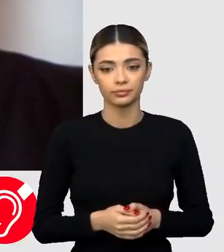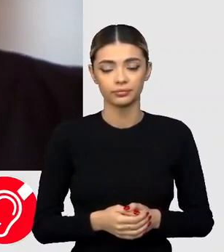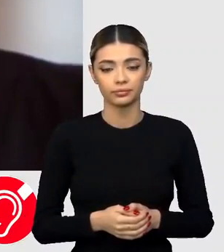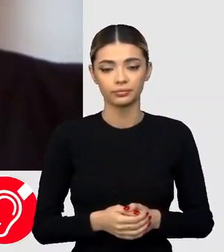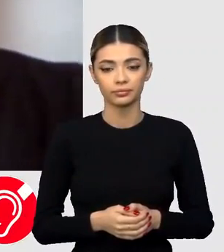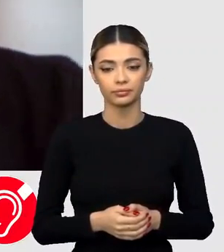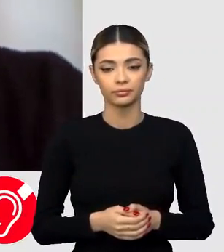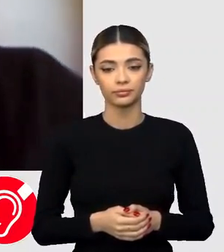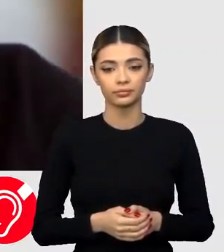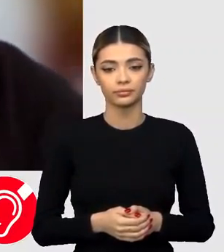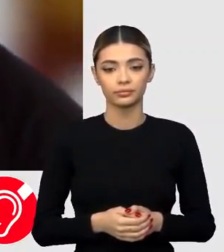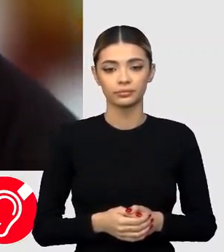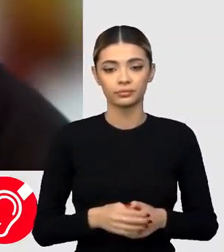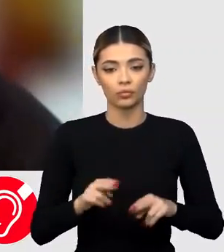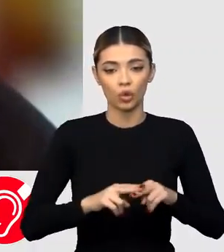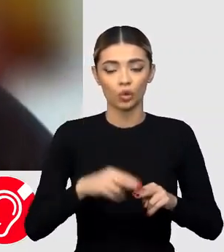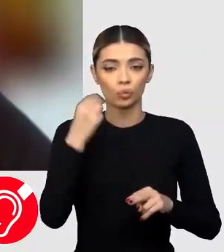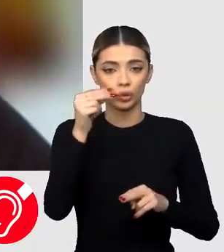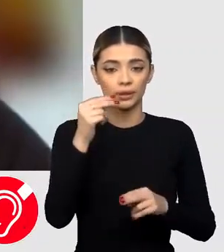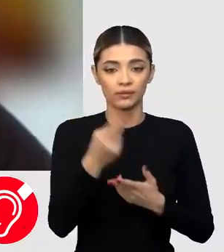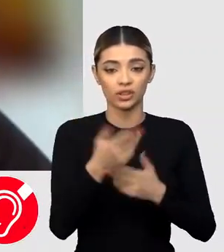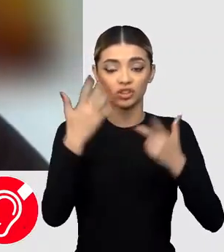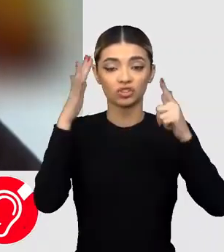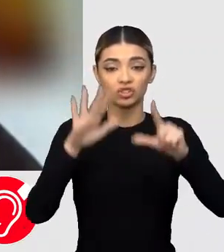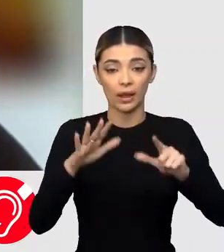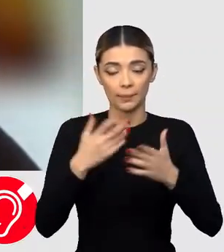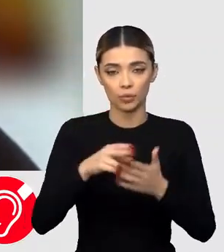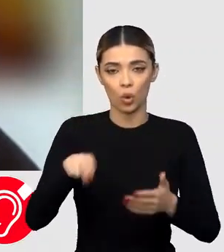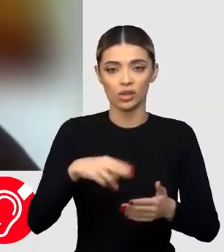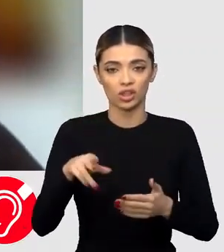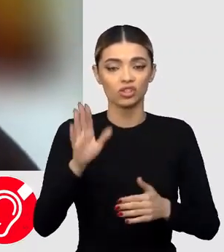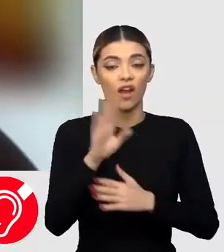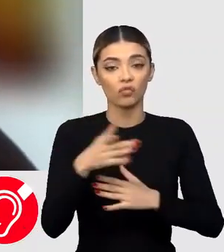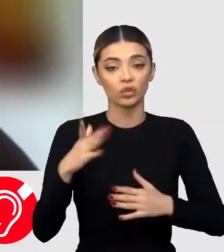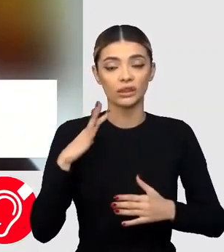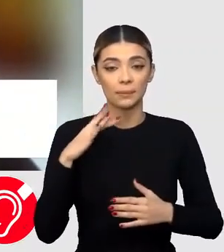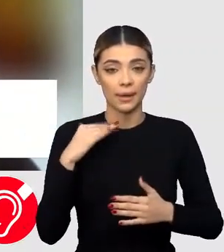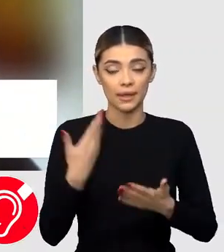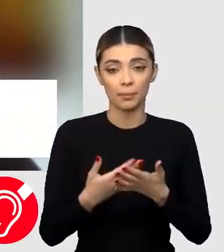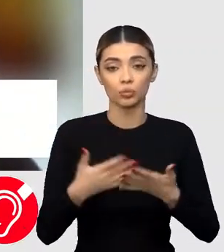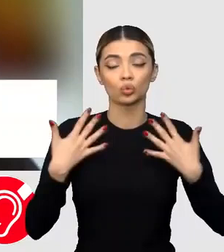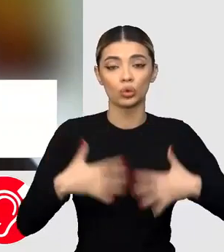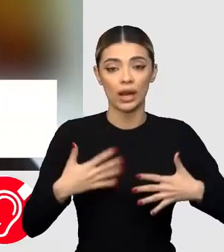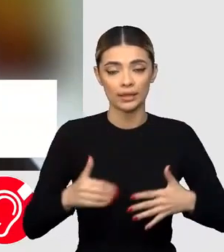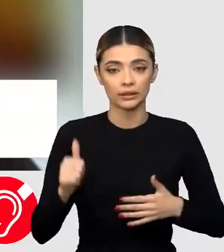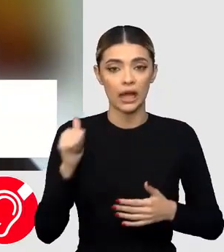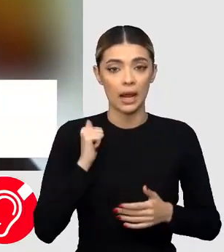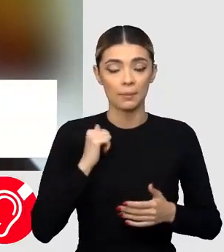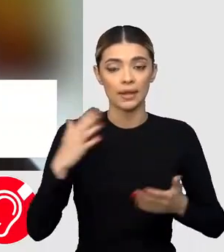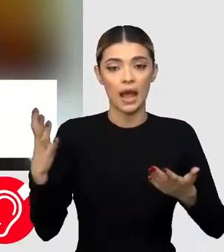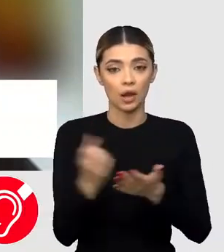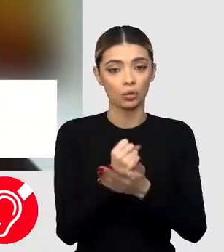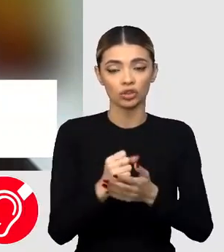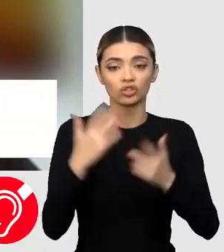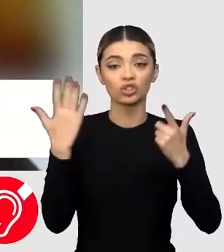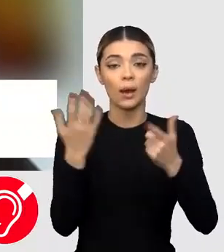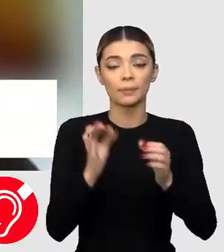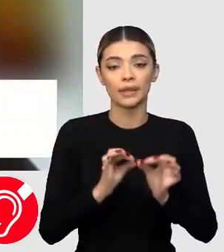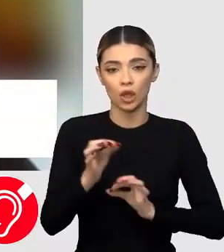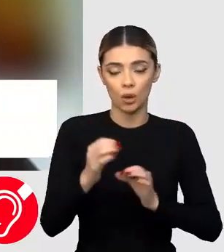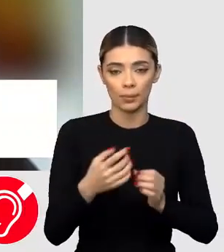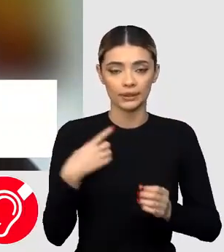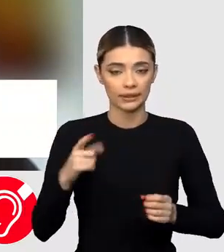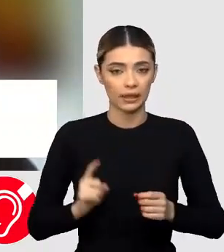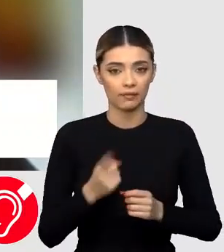Bună, Alic, exact cum spuneai și tu, șapte localități au fost eliberate. Armata ucraineană a înăintat peste șapte